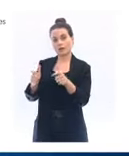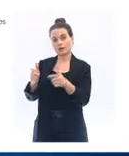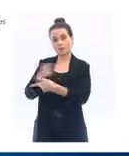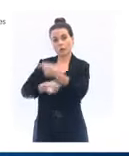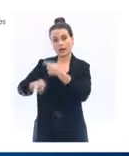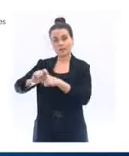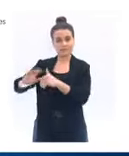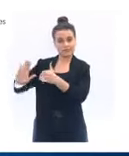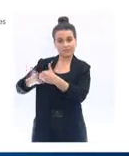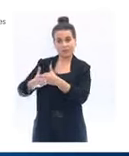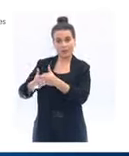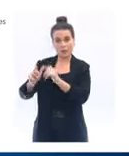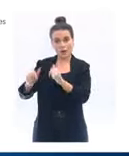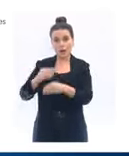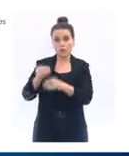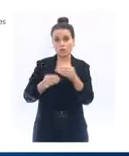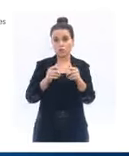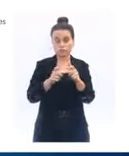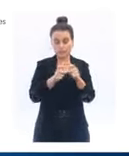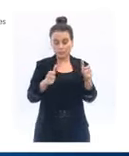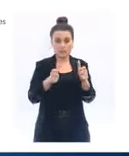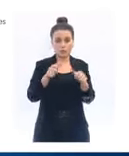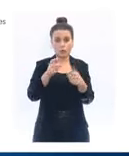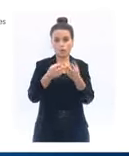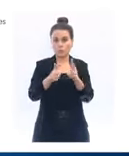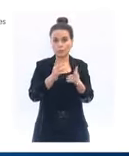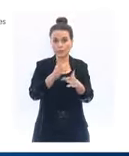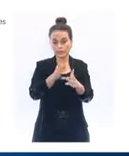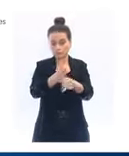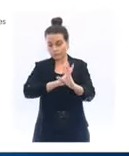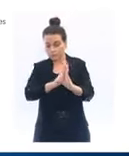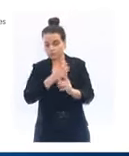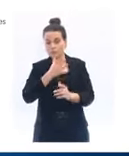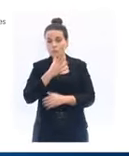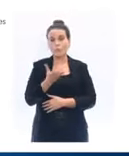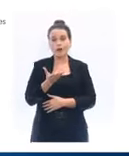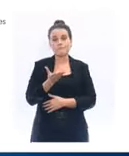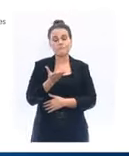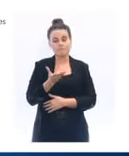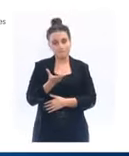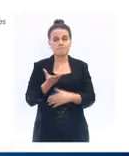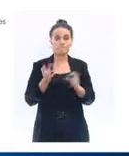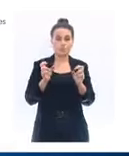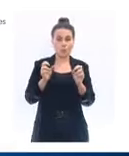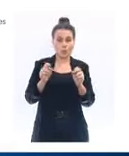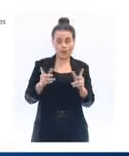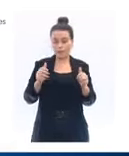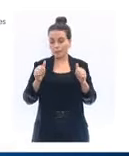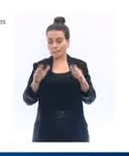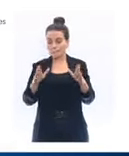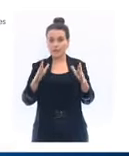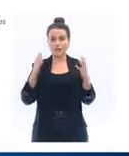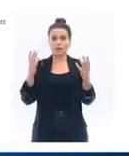ne pourront pas accueillir du public, mais pourront continuer de fonctionner pour les activités de